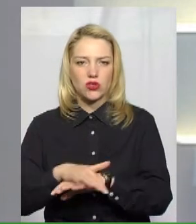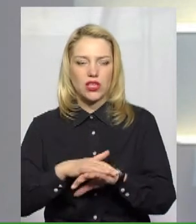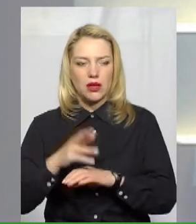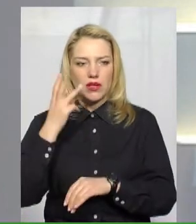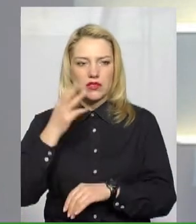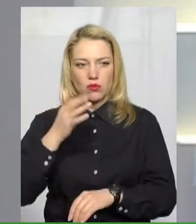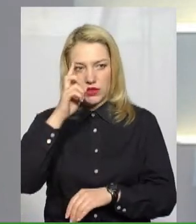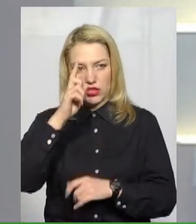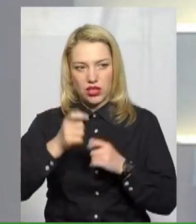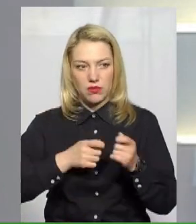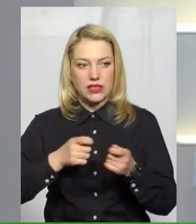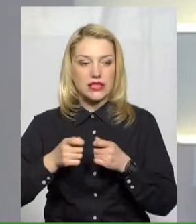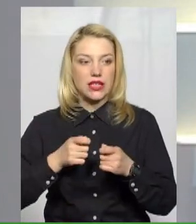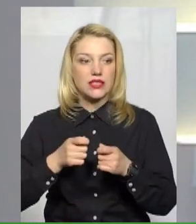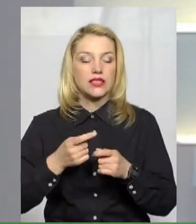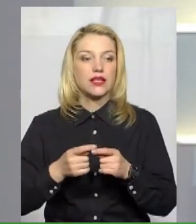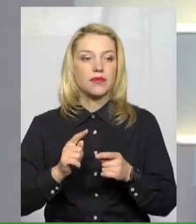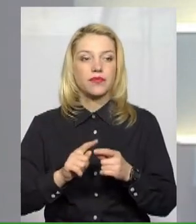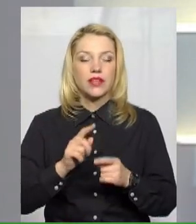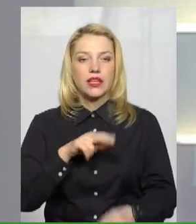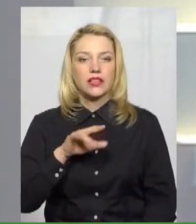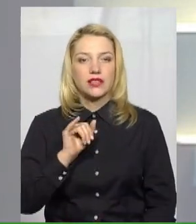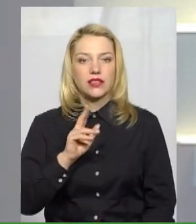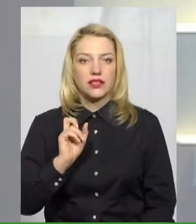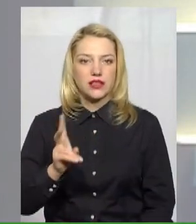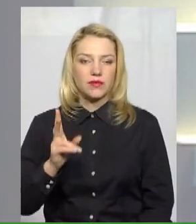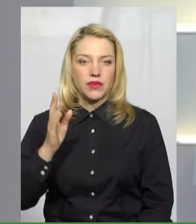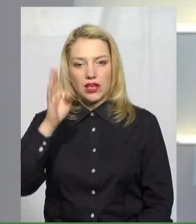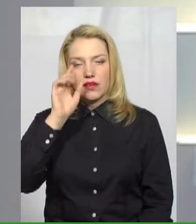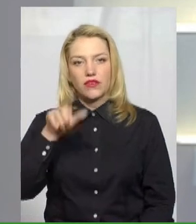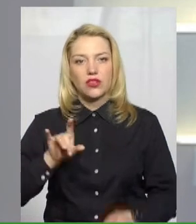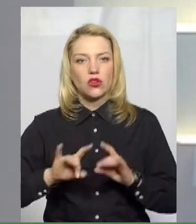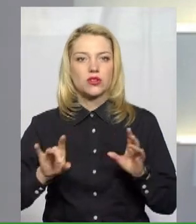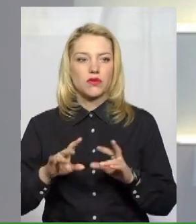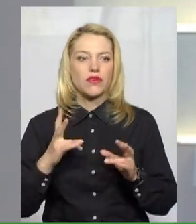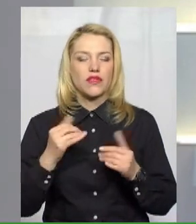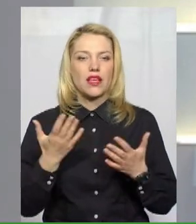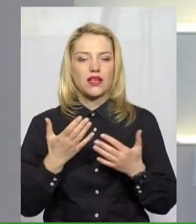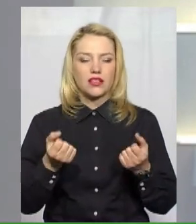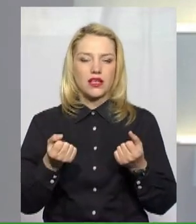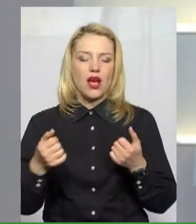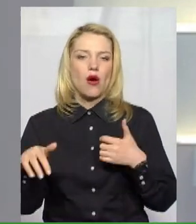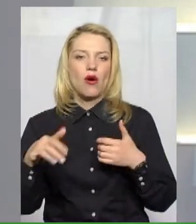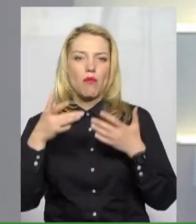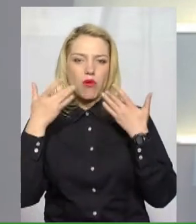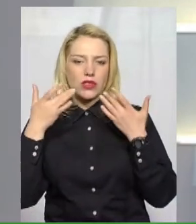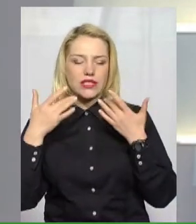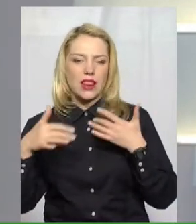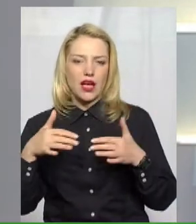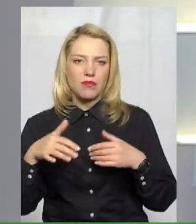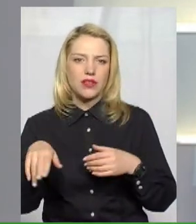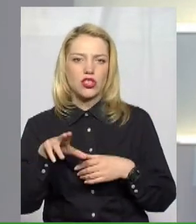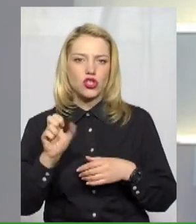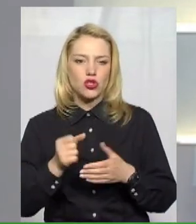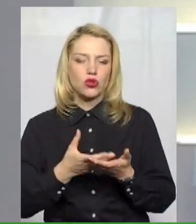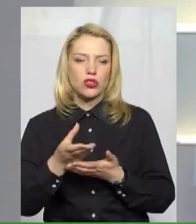адміністрації Миколу Дідика. Він розповів, на які послаблення у плані здійснення комунальних платежів можуть